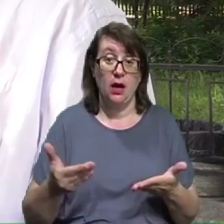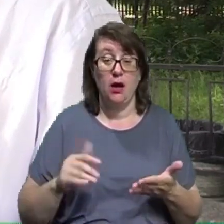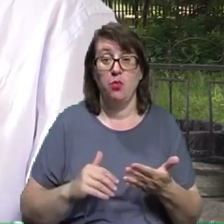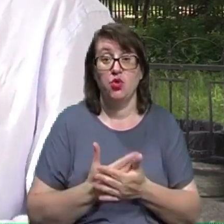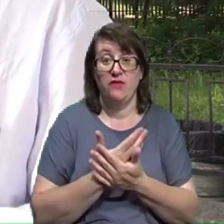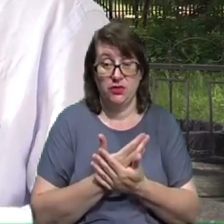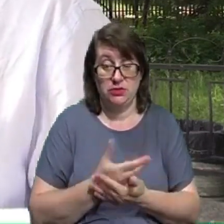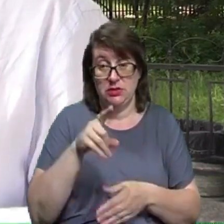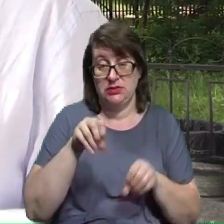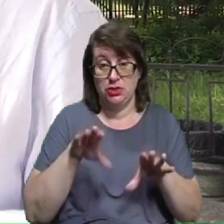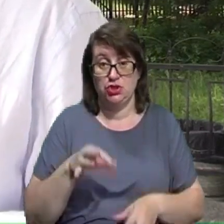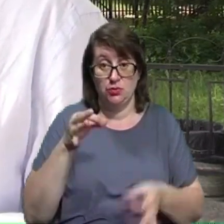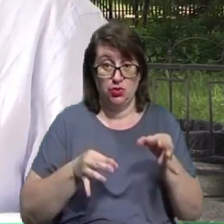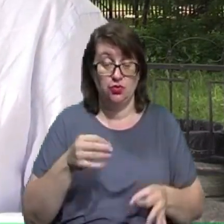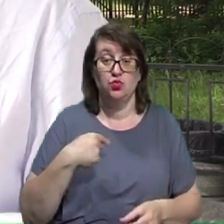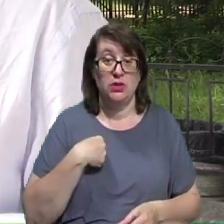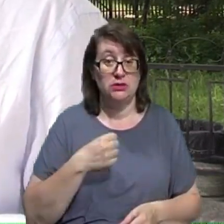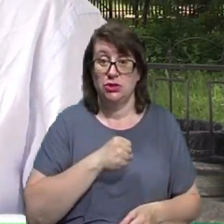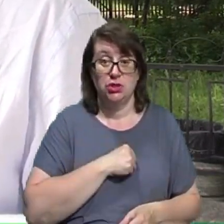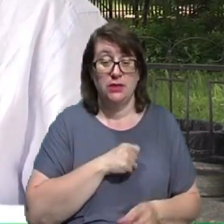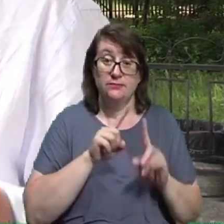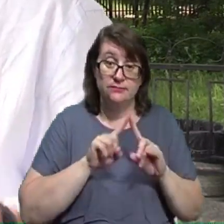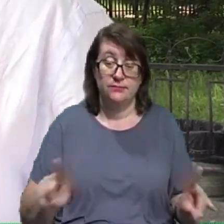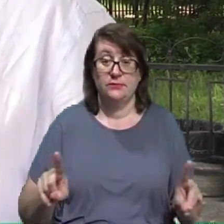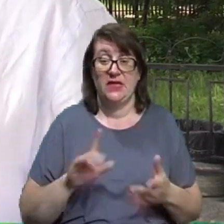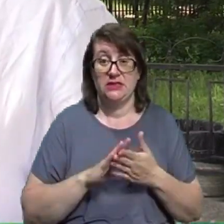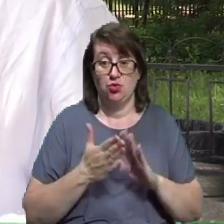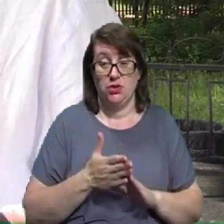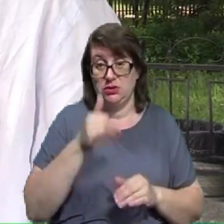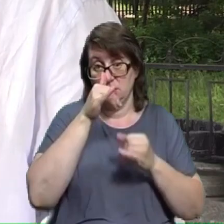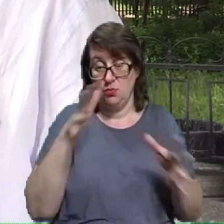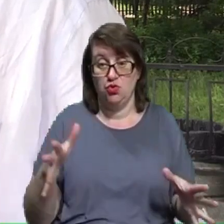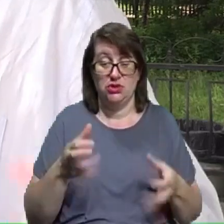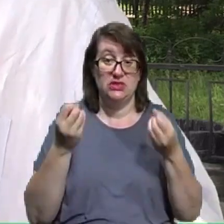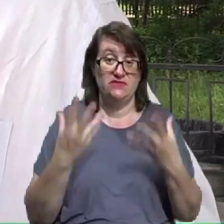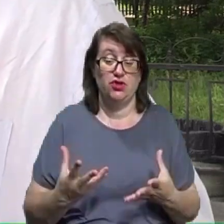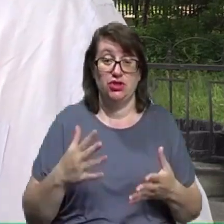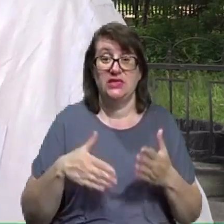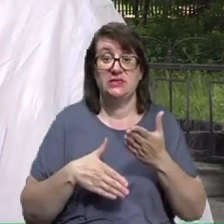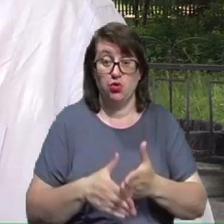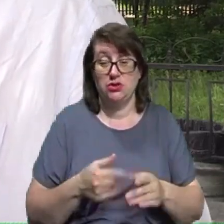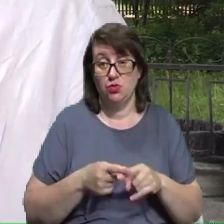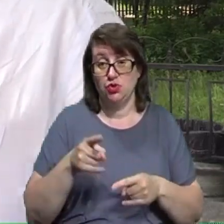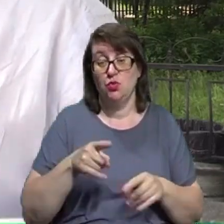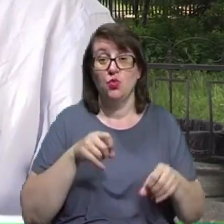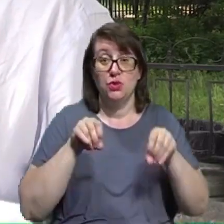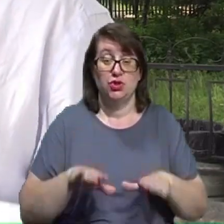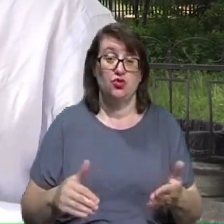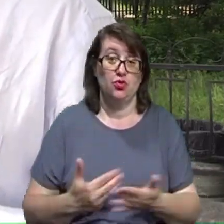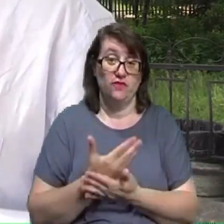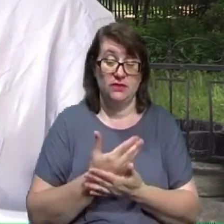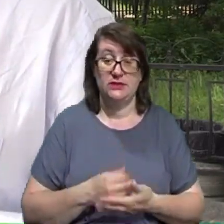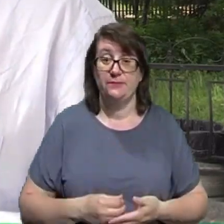суду. У нас, на жаль, не стандартна ситуація і не можна в звичний спосіб по цьому рішенню поновитись. Тому я